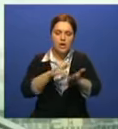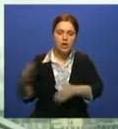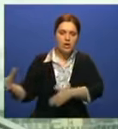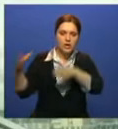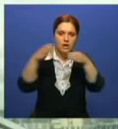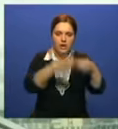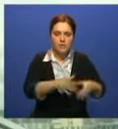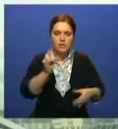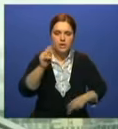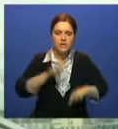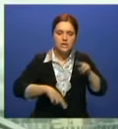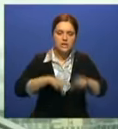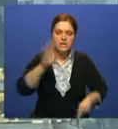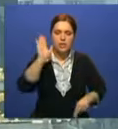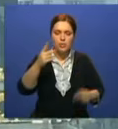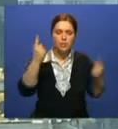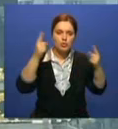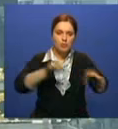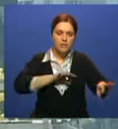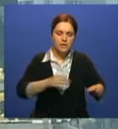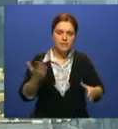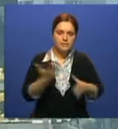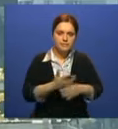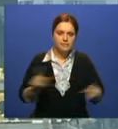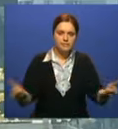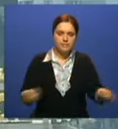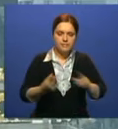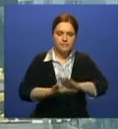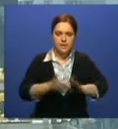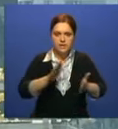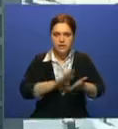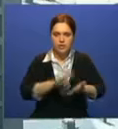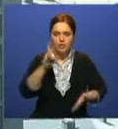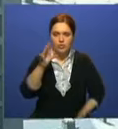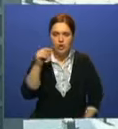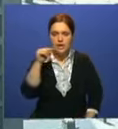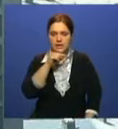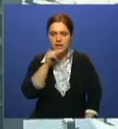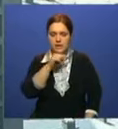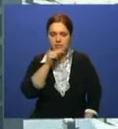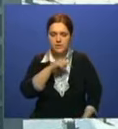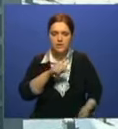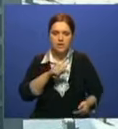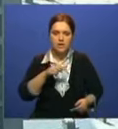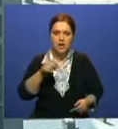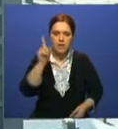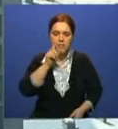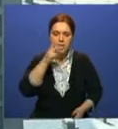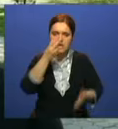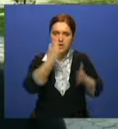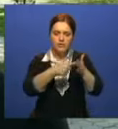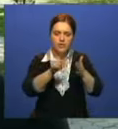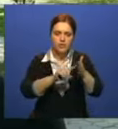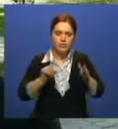строительство крупных инфраструктурных проектов помогут стабилизировать ситуацию. Однако экономисты оптимизма властей не разделяют.